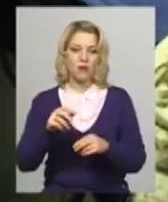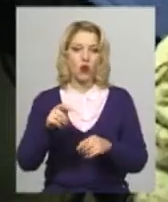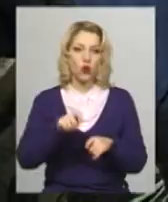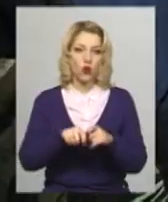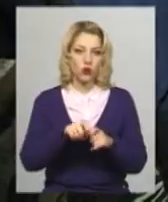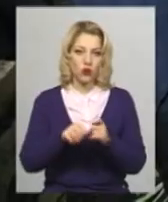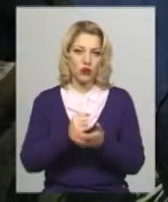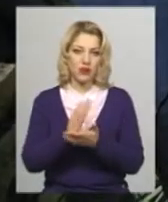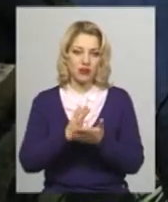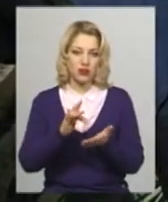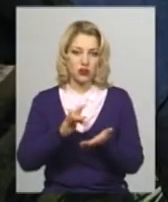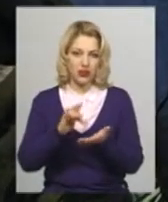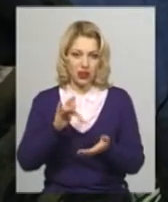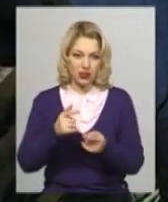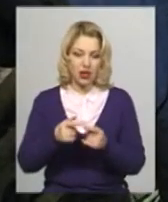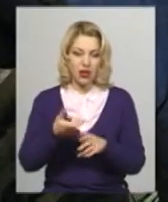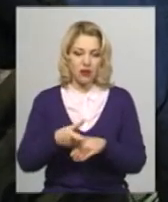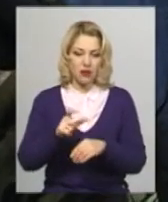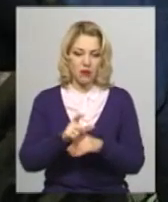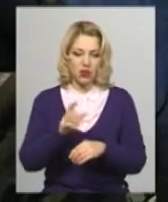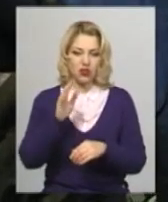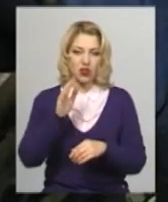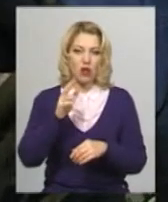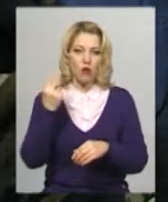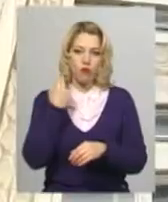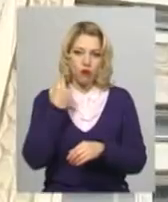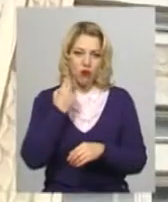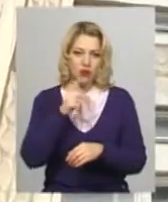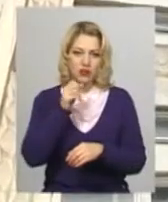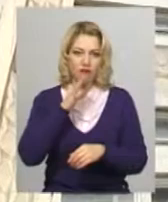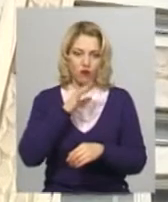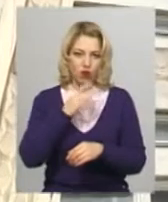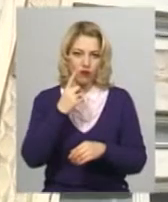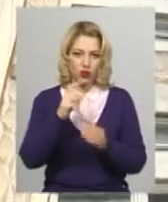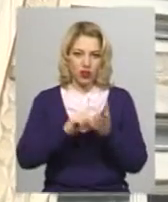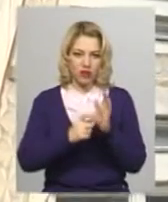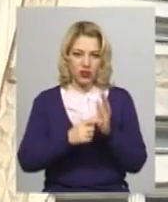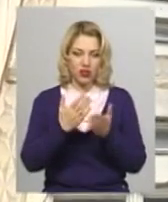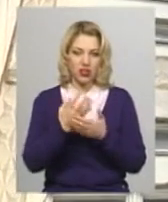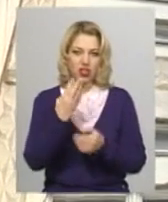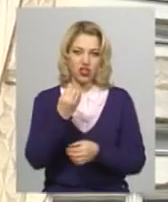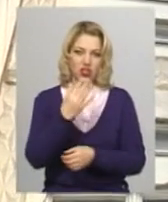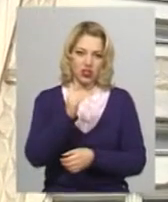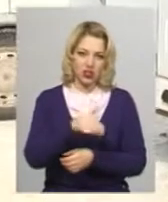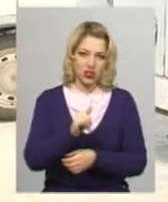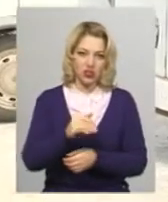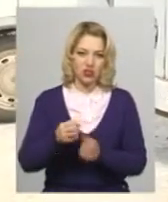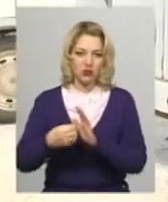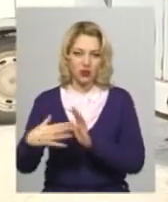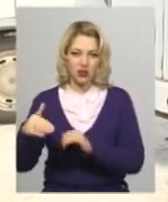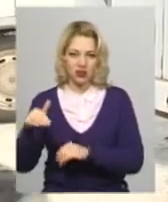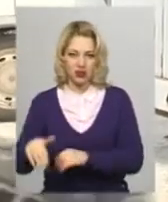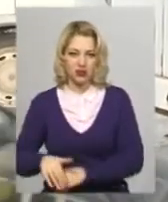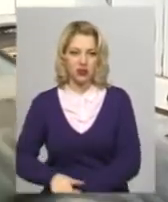підприємства «Нони Бабчинської», найбільший борг заводу та водовідведення в одній оселі в обласному центрі складає 14 тисяч і 15 тисяч відповідно.